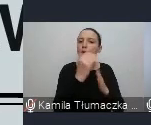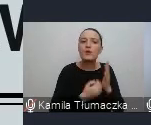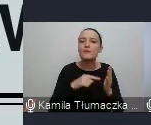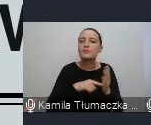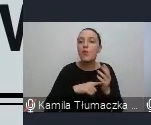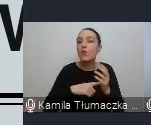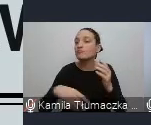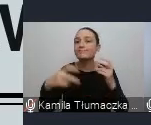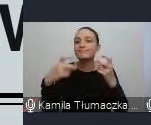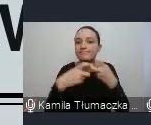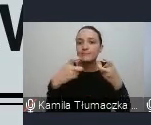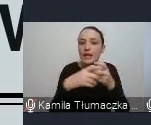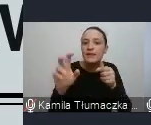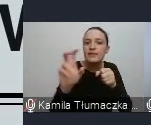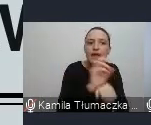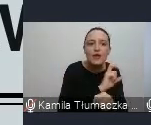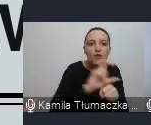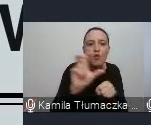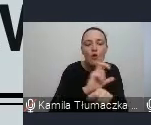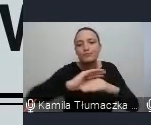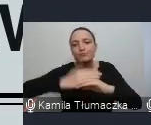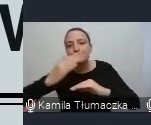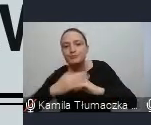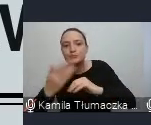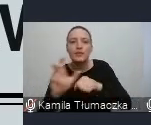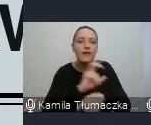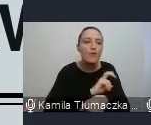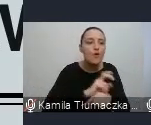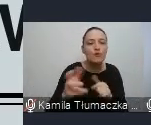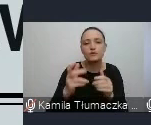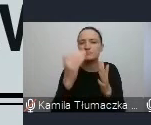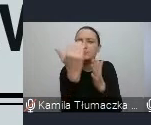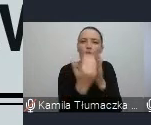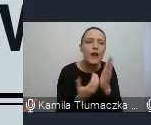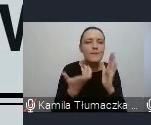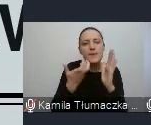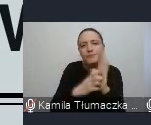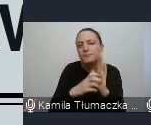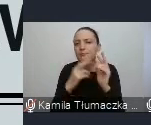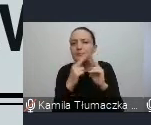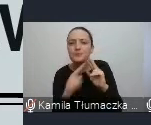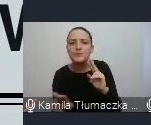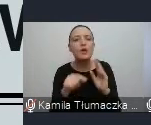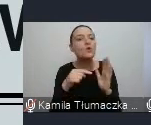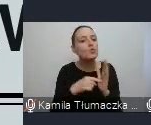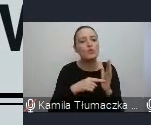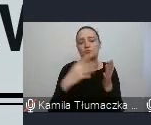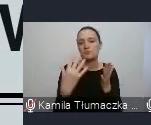e-technologie, czyli te zastosowanie różnego rodzaju programów, które są